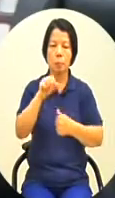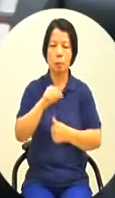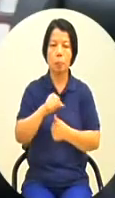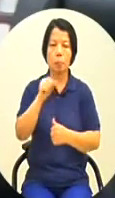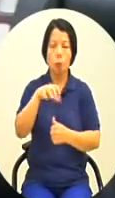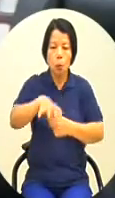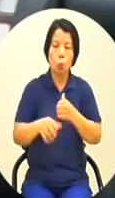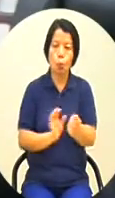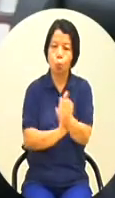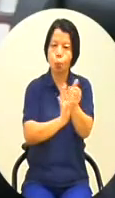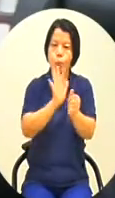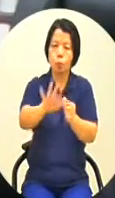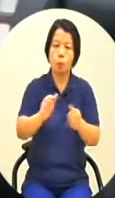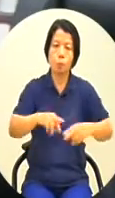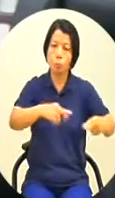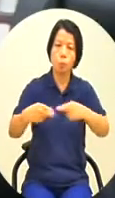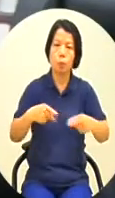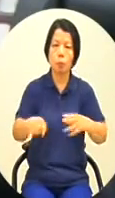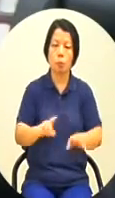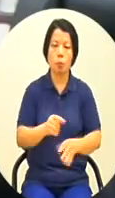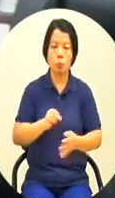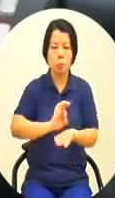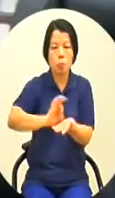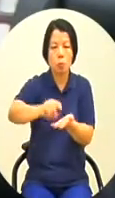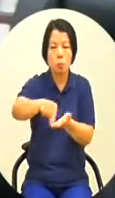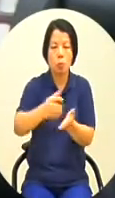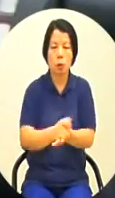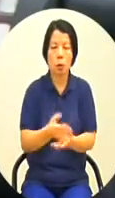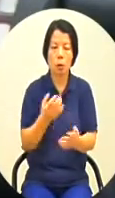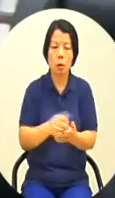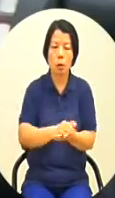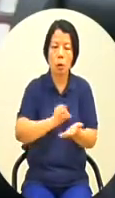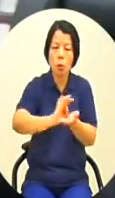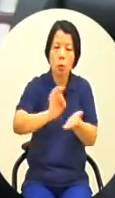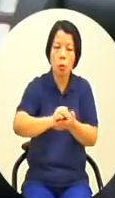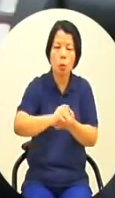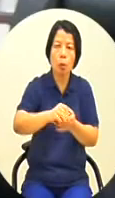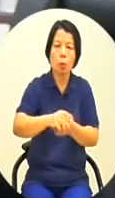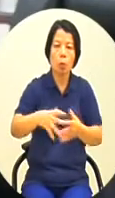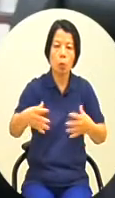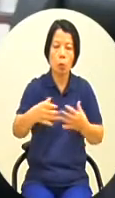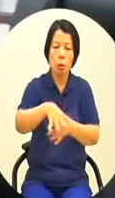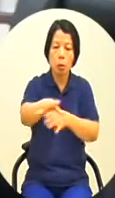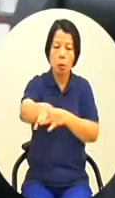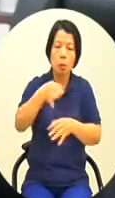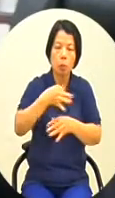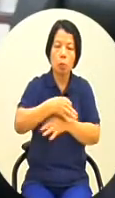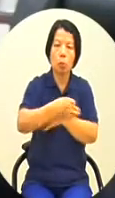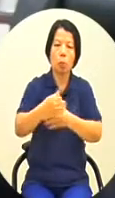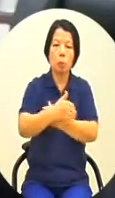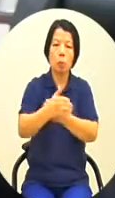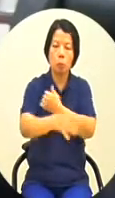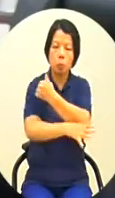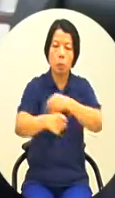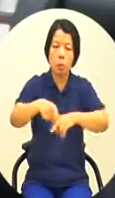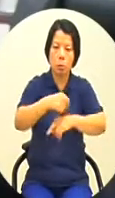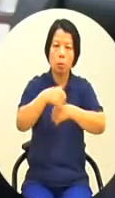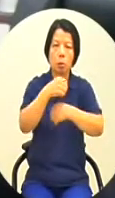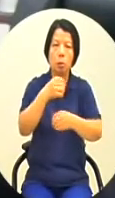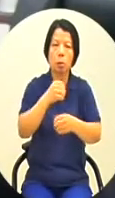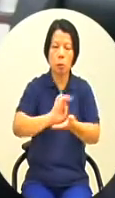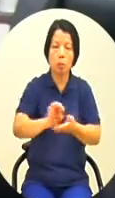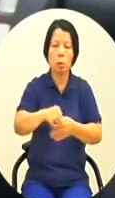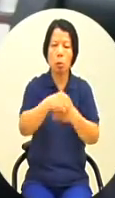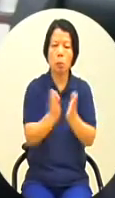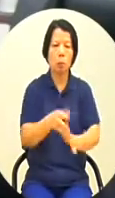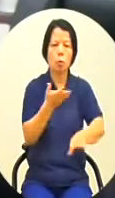然後來修正這樣子的支出的項目可以放到提管基金裡面去使用我這邊真的是期待交通局不要只是把它放在那邊